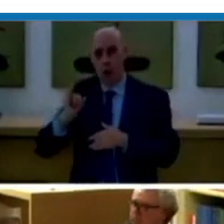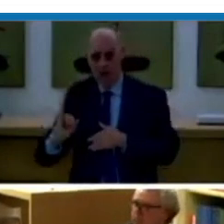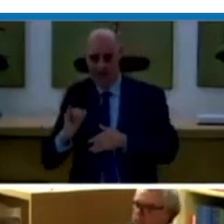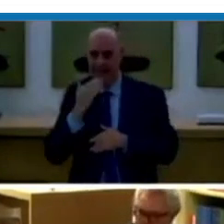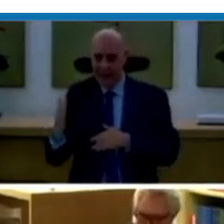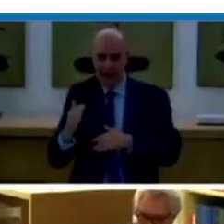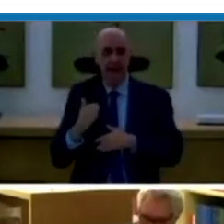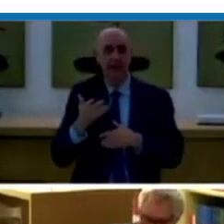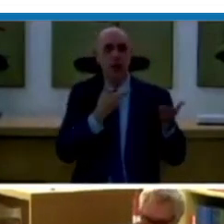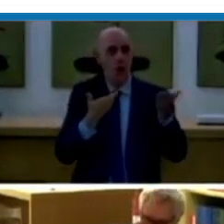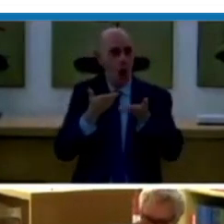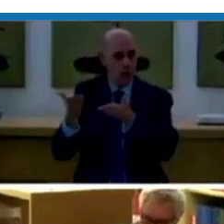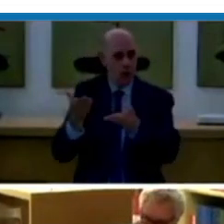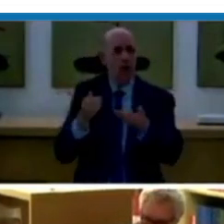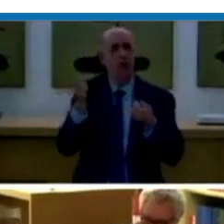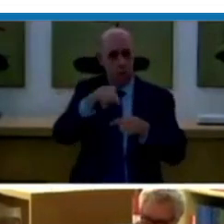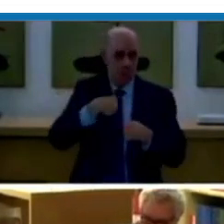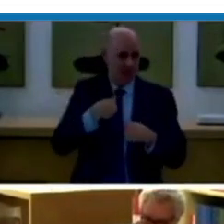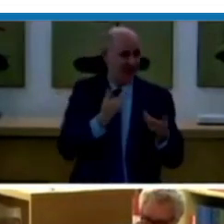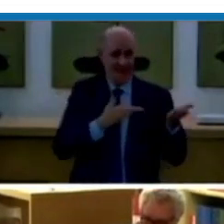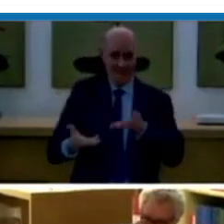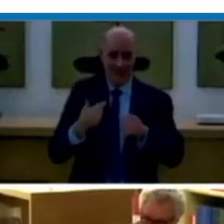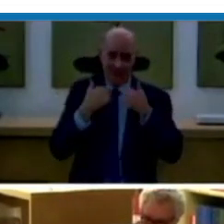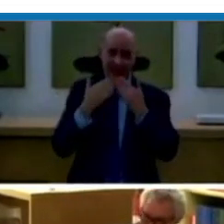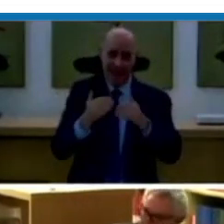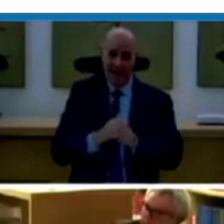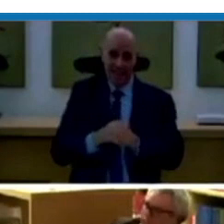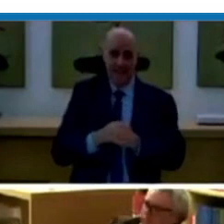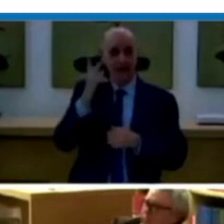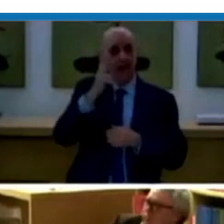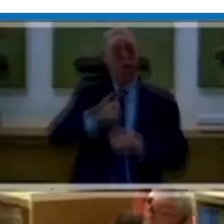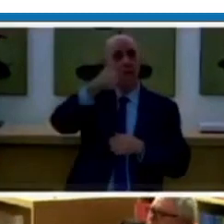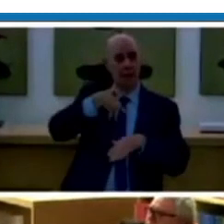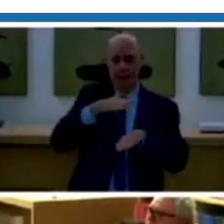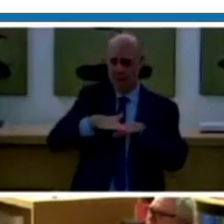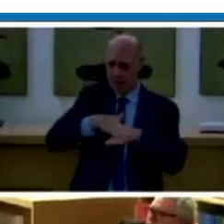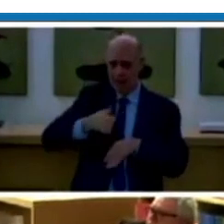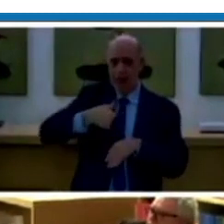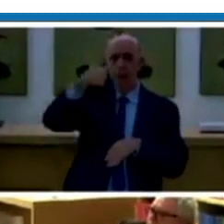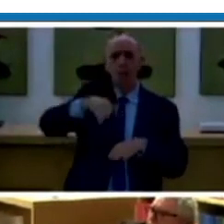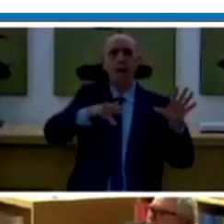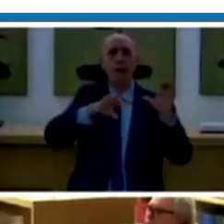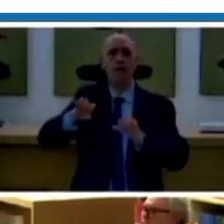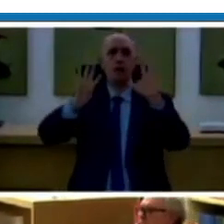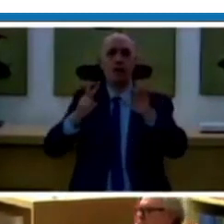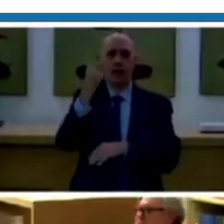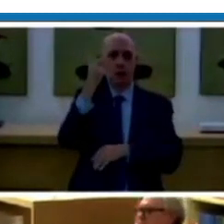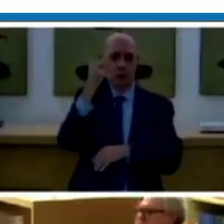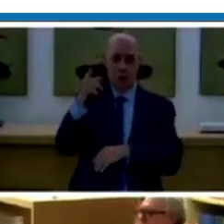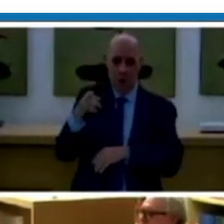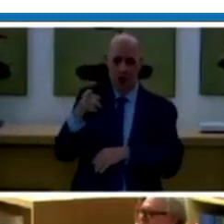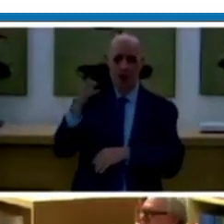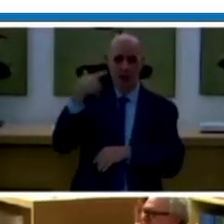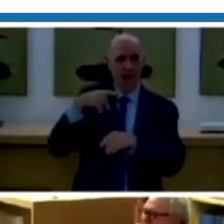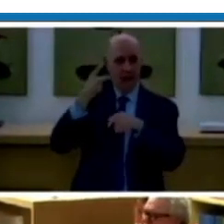per avermi invitato. Sì, in effetti ormai possiamo dire che la mia prima esperienza risale nel 92, ce la vive in maniera